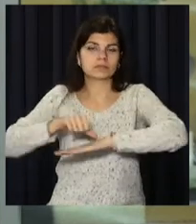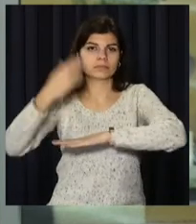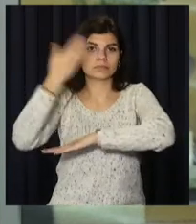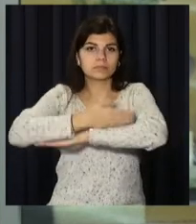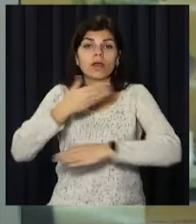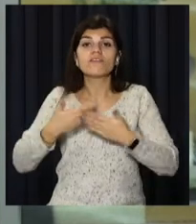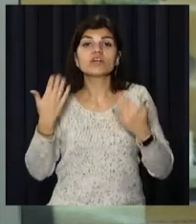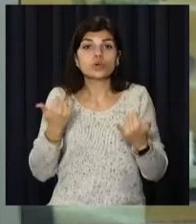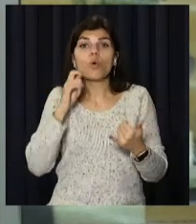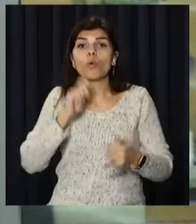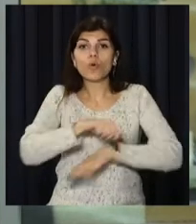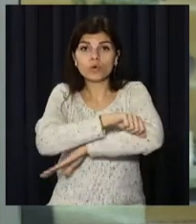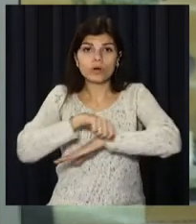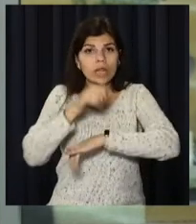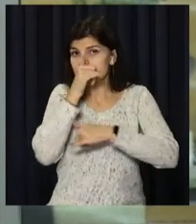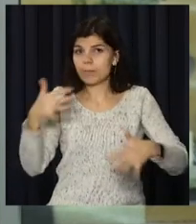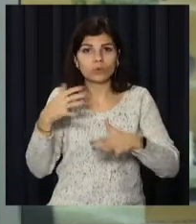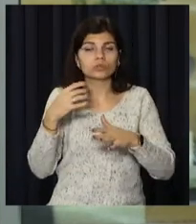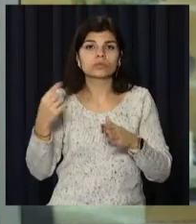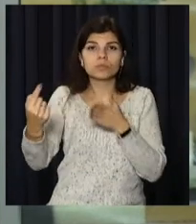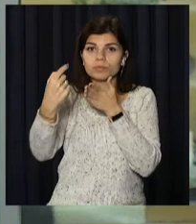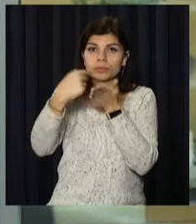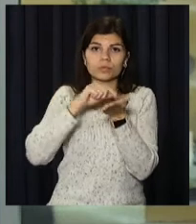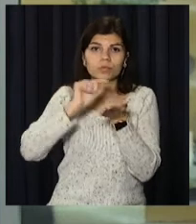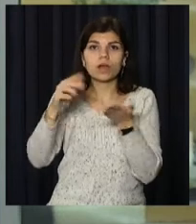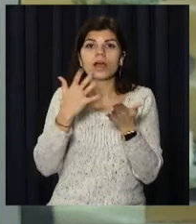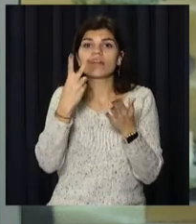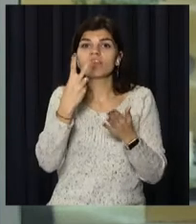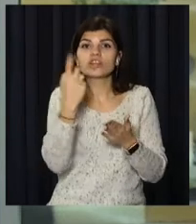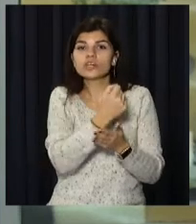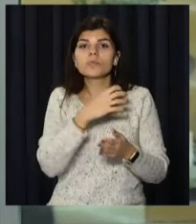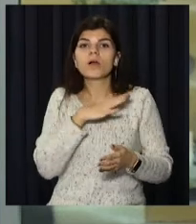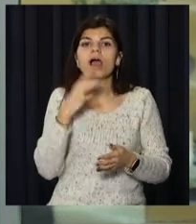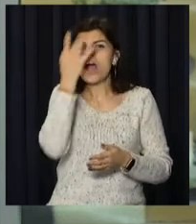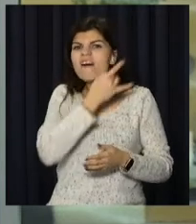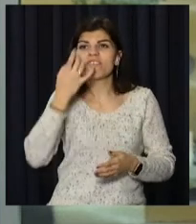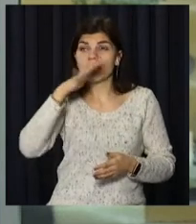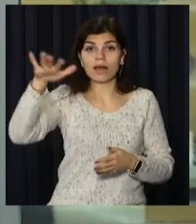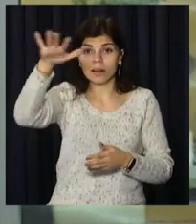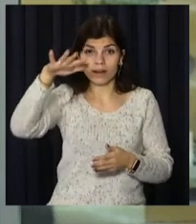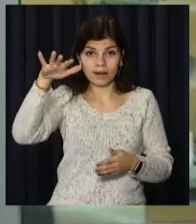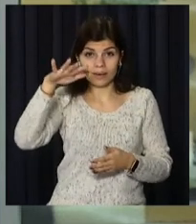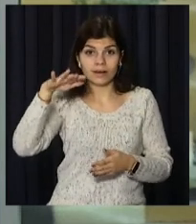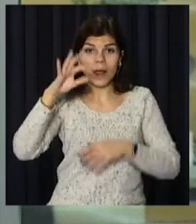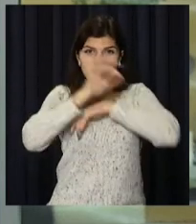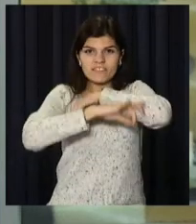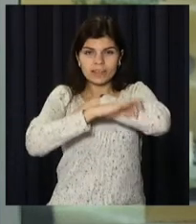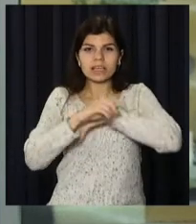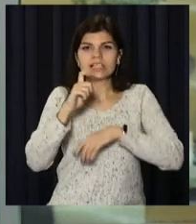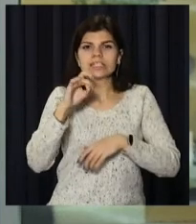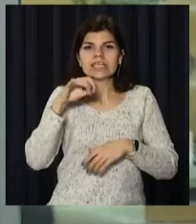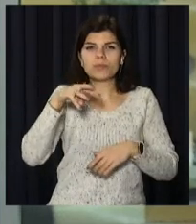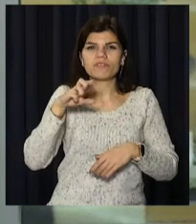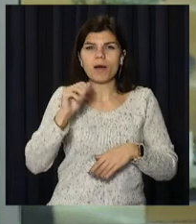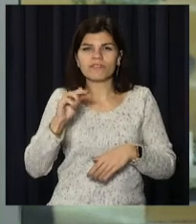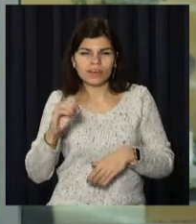відсьогодні український кордон не можуть перетнути люди, які провели два тижні в Південно-Африканській республіці, Боцвана, Зімвабве,